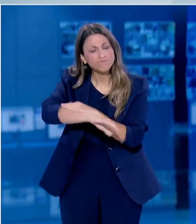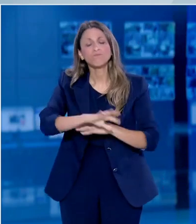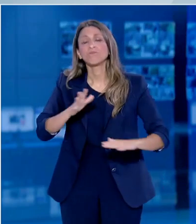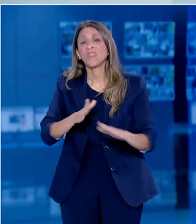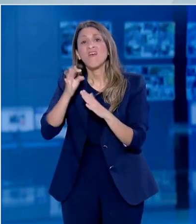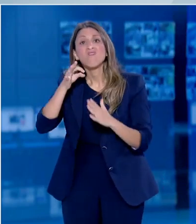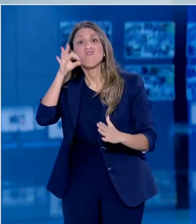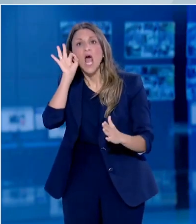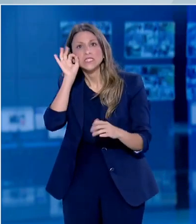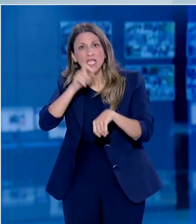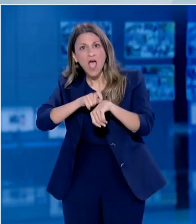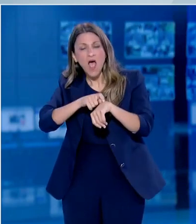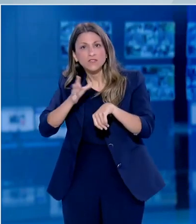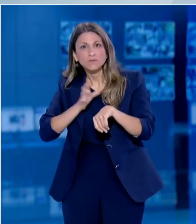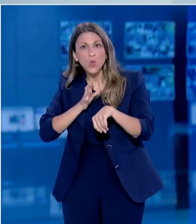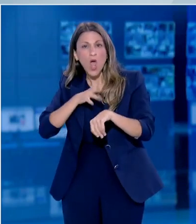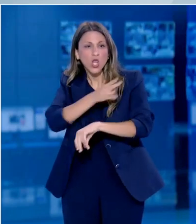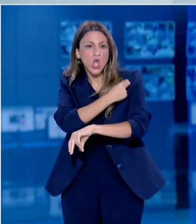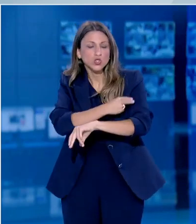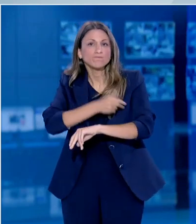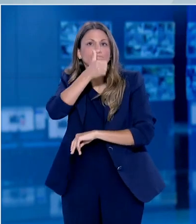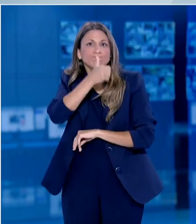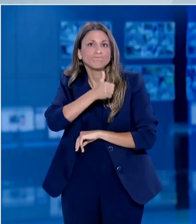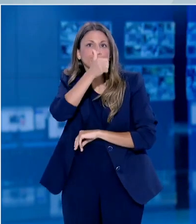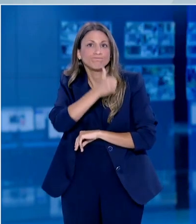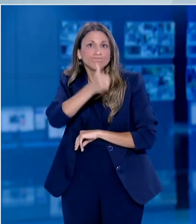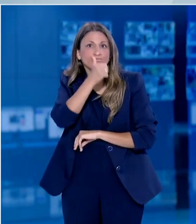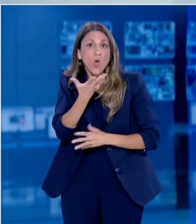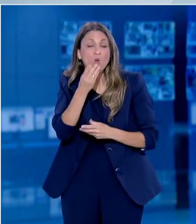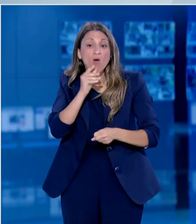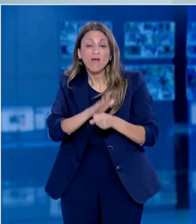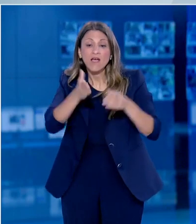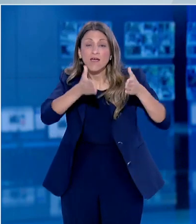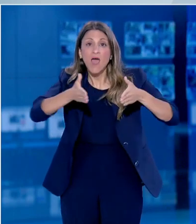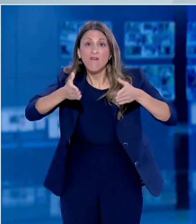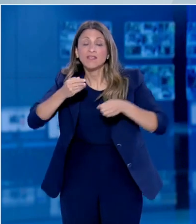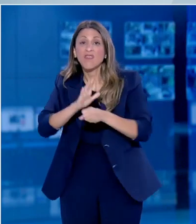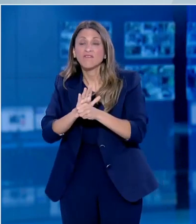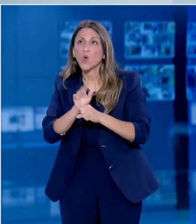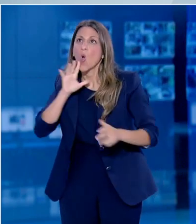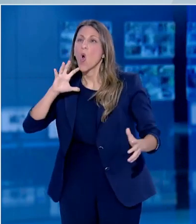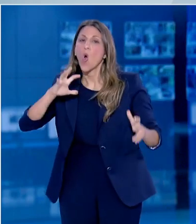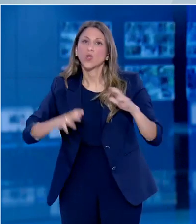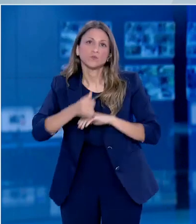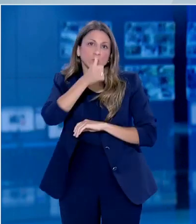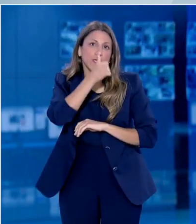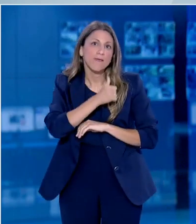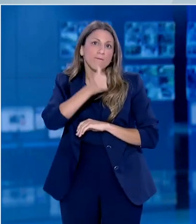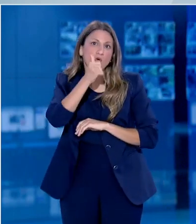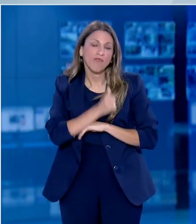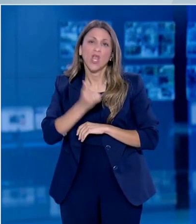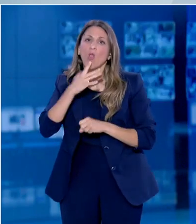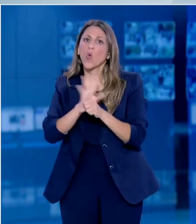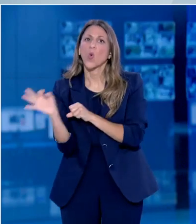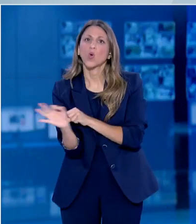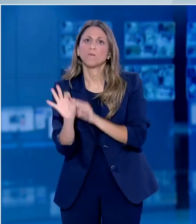δέχονται τεράστιες πιέσεις. Ένας ιός από το βορρά μέχρι το νότο, από την ανατολή μέχρι τη δύση ταλαιπωρεί σε